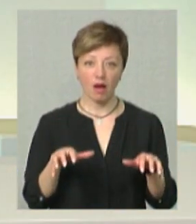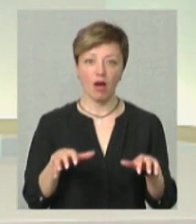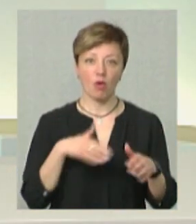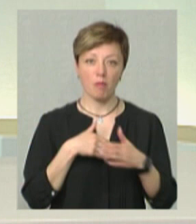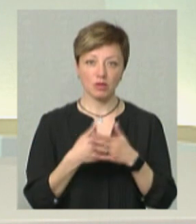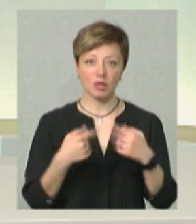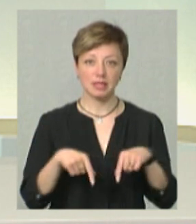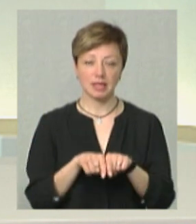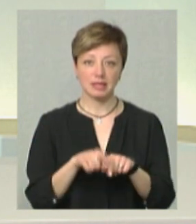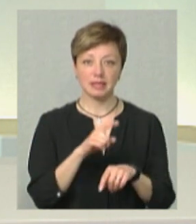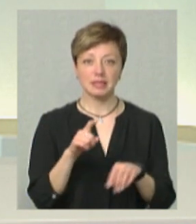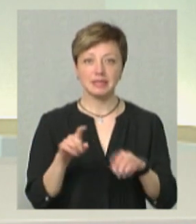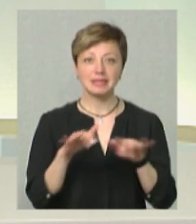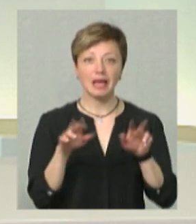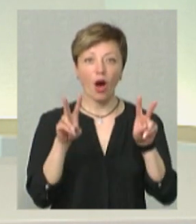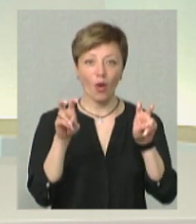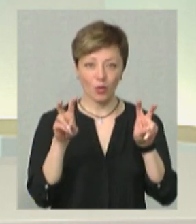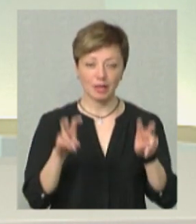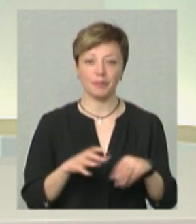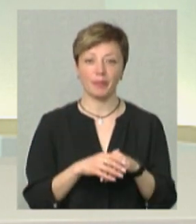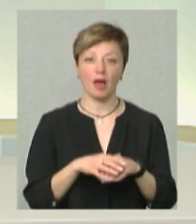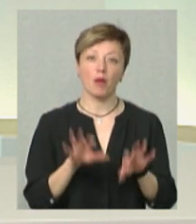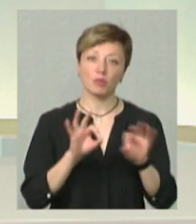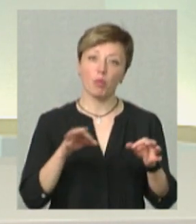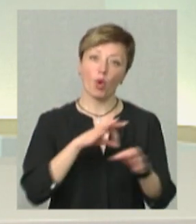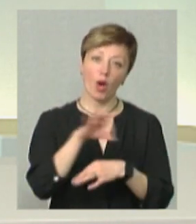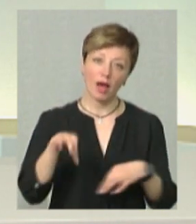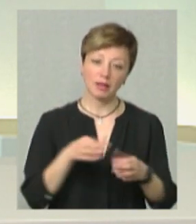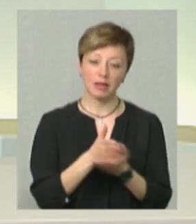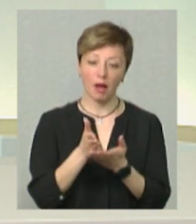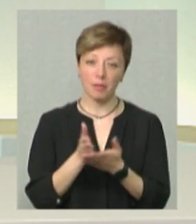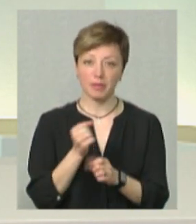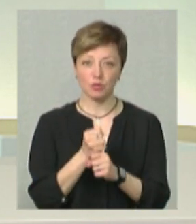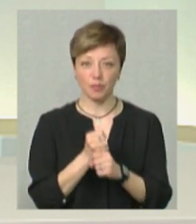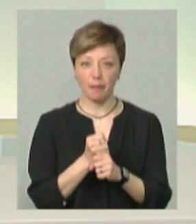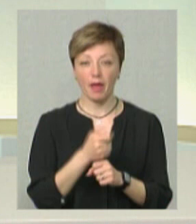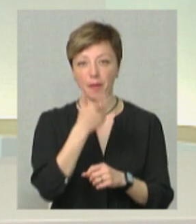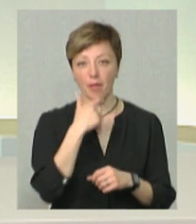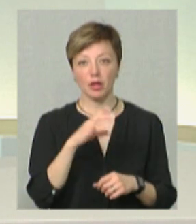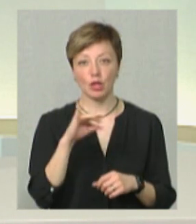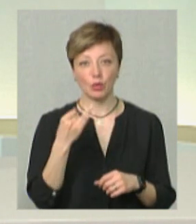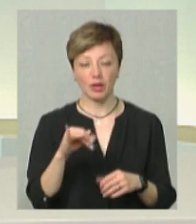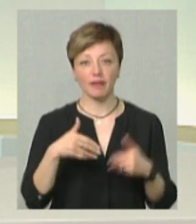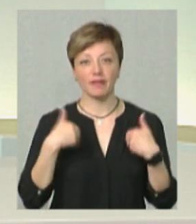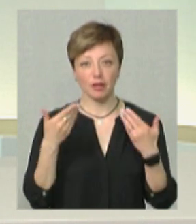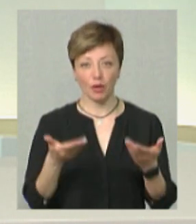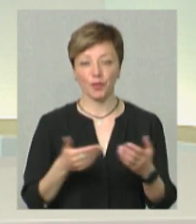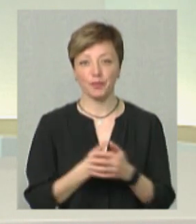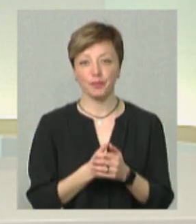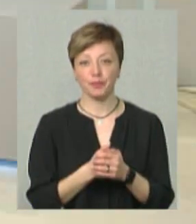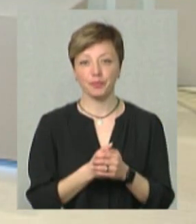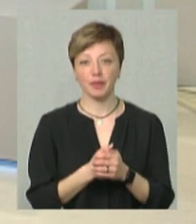Отож, поспілкуємось детальніше про проєкт та напрямки, за якими він функціонуватиме. Пане Юрію, вітаю. Так, вітаю вас.